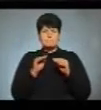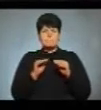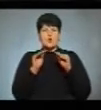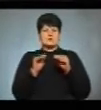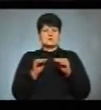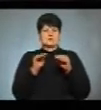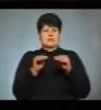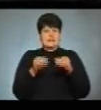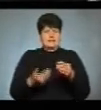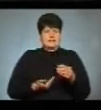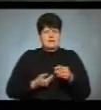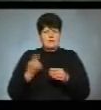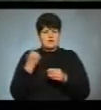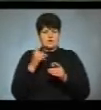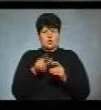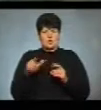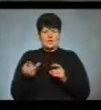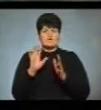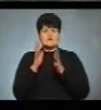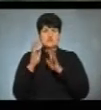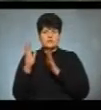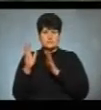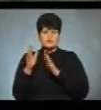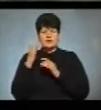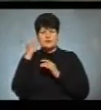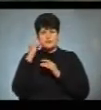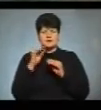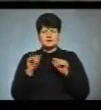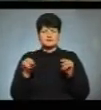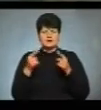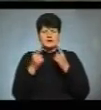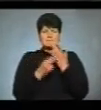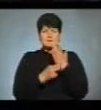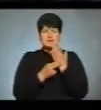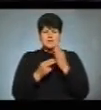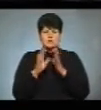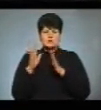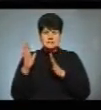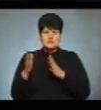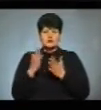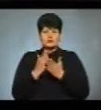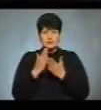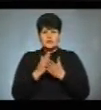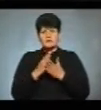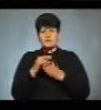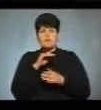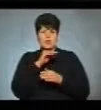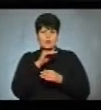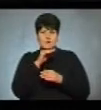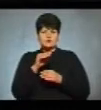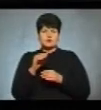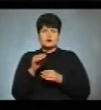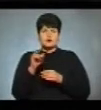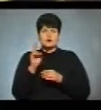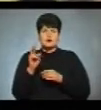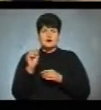саме у саду. Ідея закладення біблійного саду належить професорові кафедри ботаніки і зоології університету